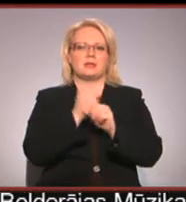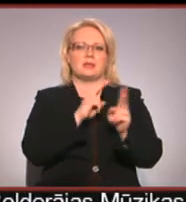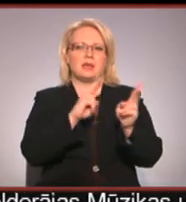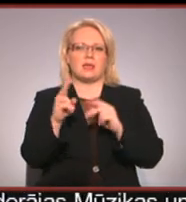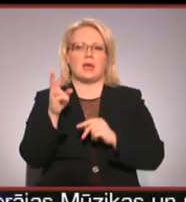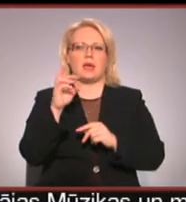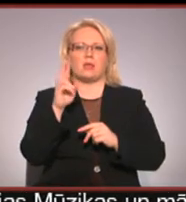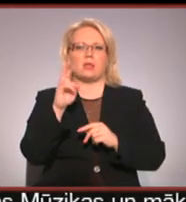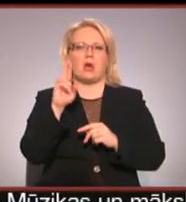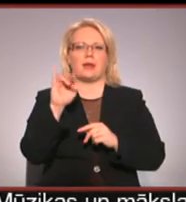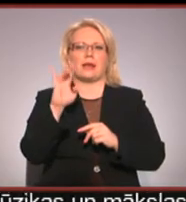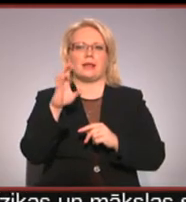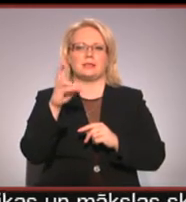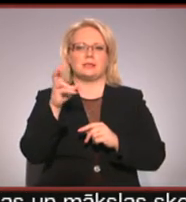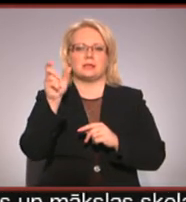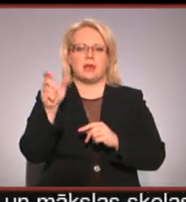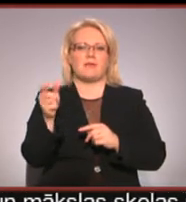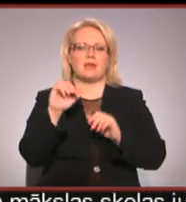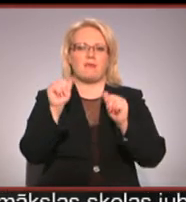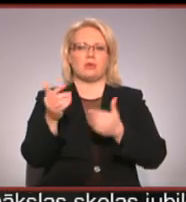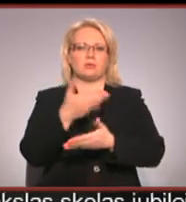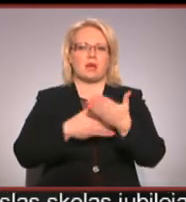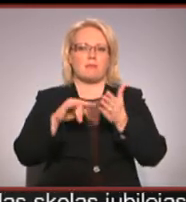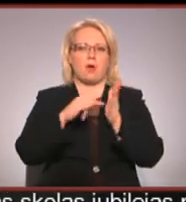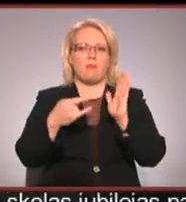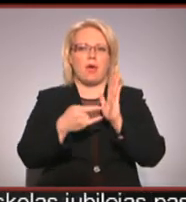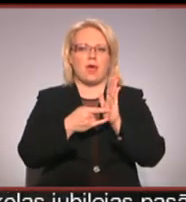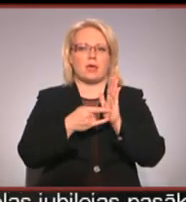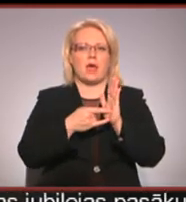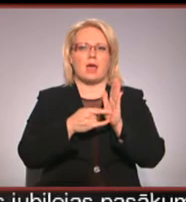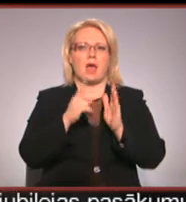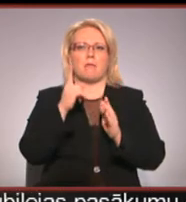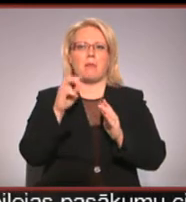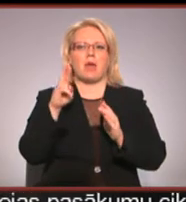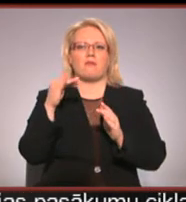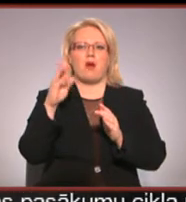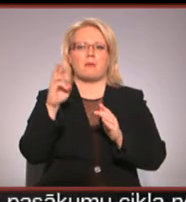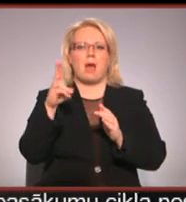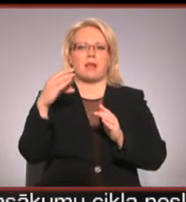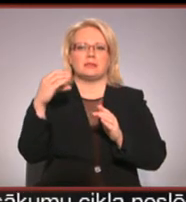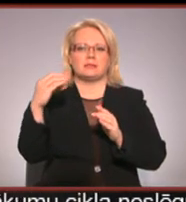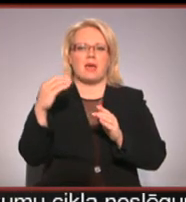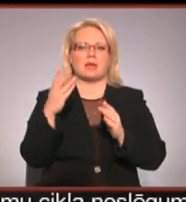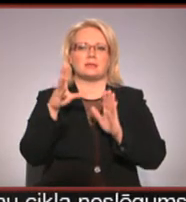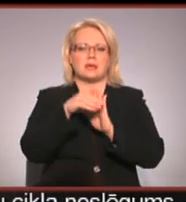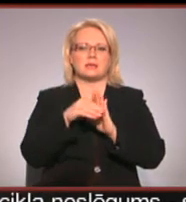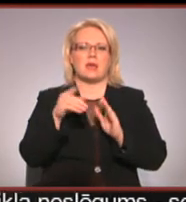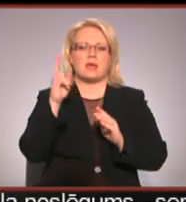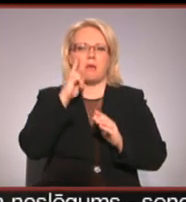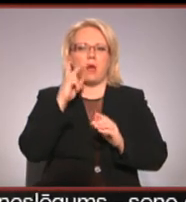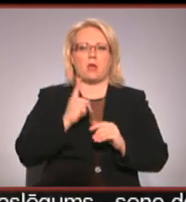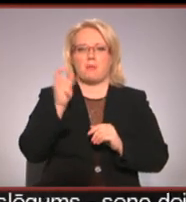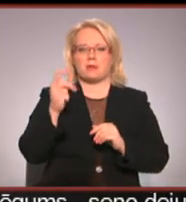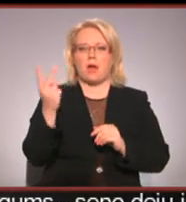Simona Rīnska. Tieši šogad viņa veido sadarbības projektu performants, kurā ir iesaistīta Japāņa buto meistari. Kopā abu valstu